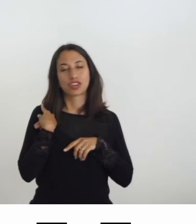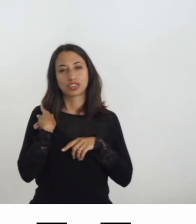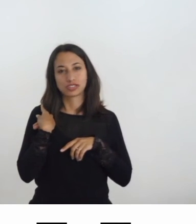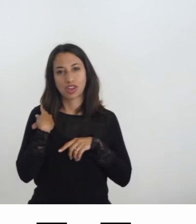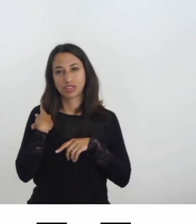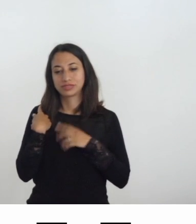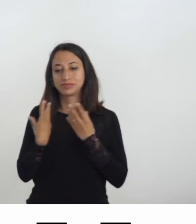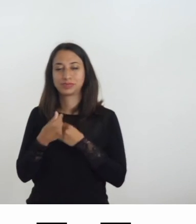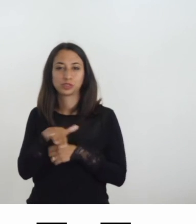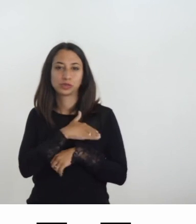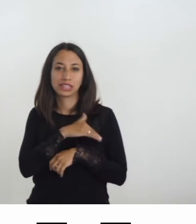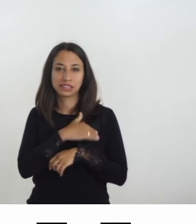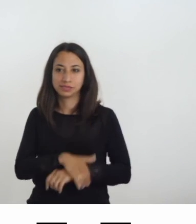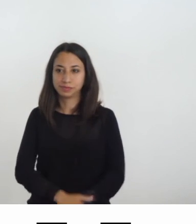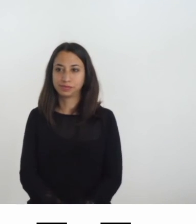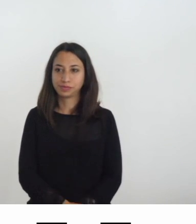gli studenti